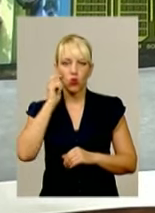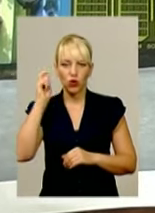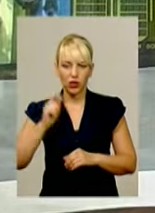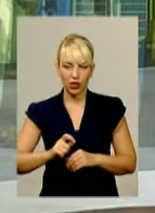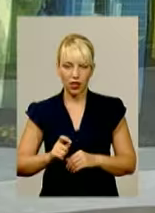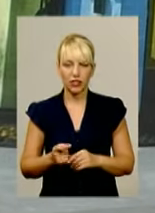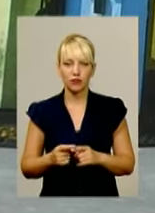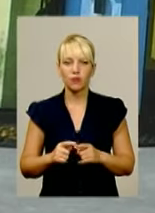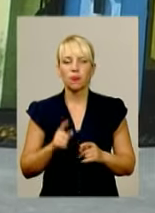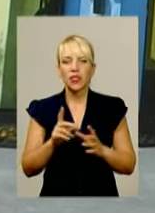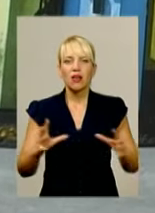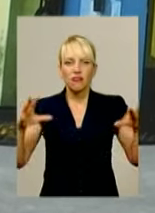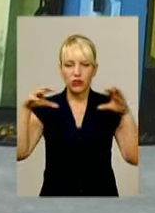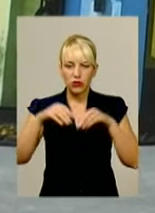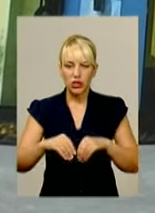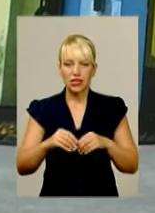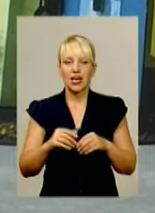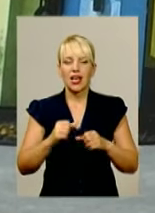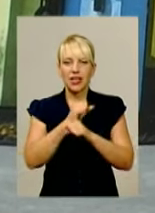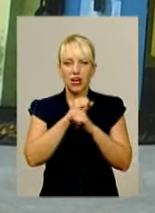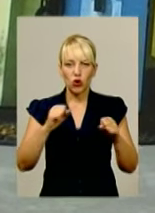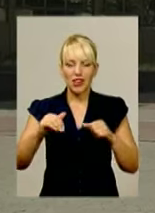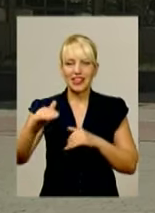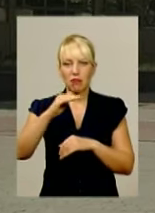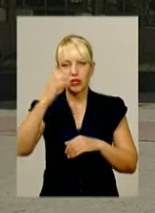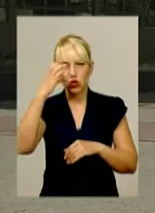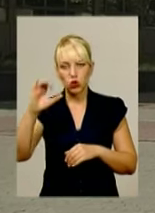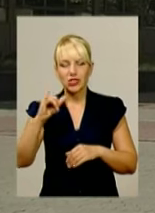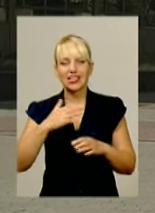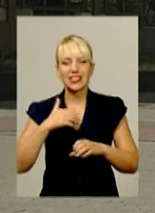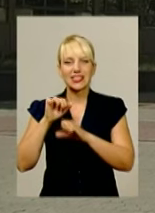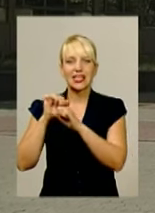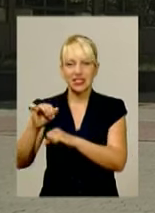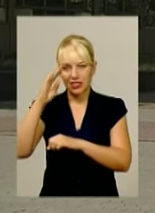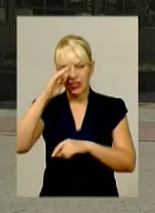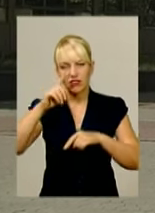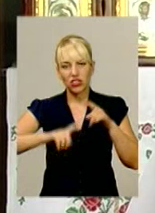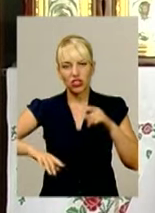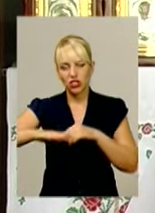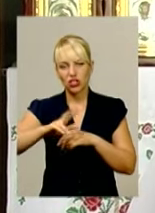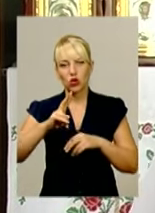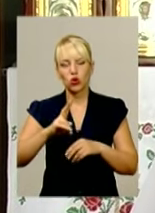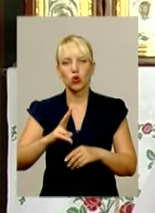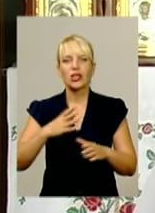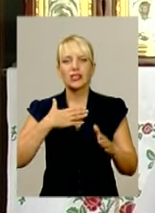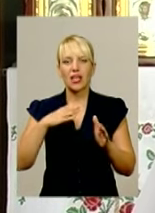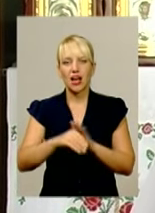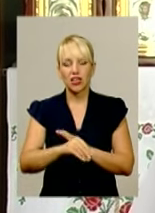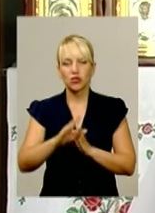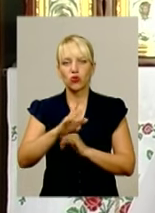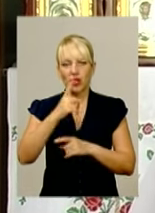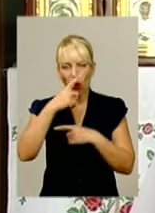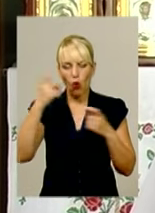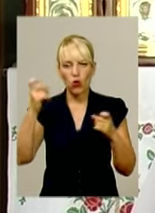поєднає героїв Небесної Сотні та захисників, які загинули в неоголошеній війні на Сході України. Там буде Небесна